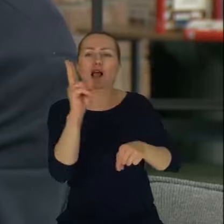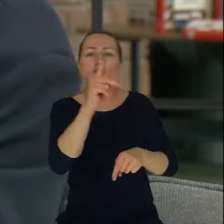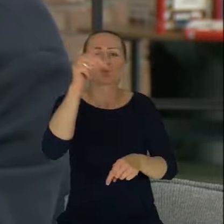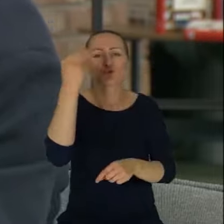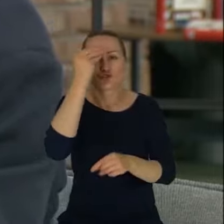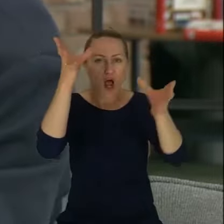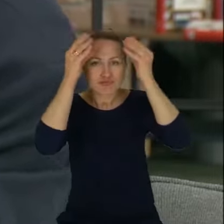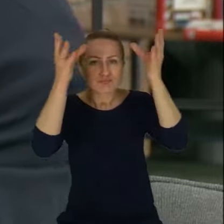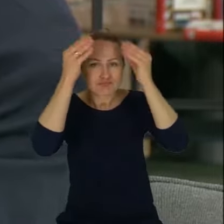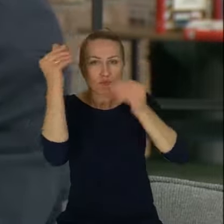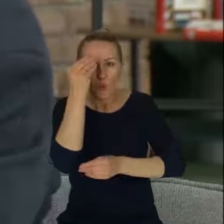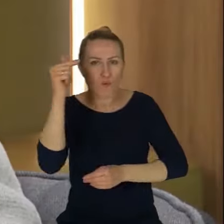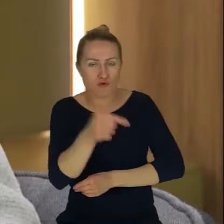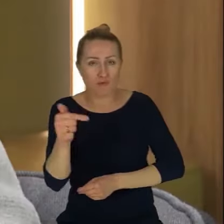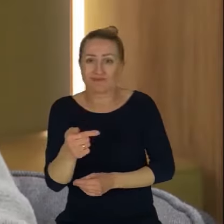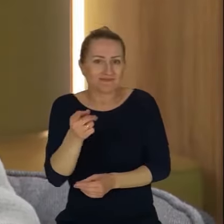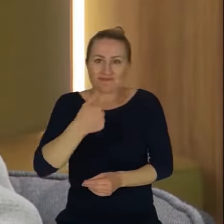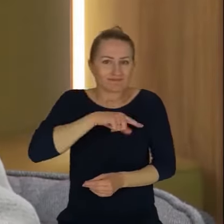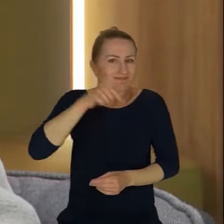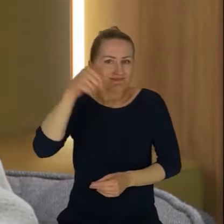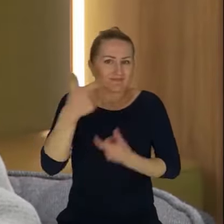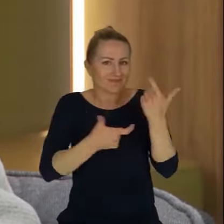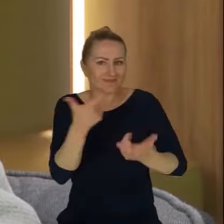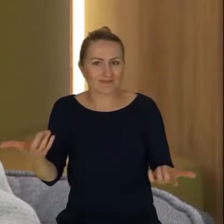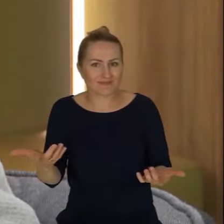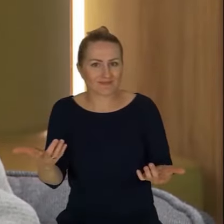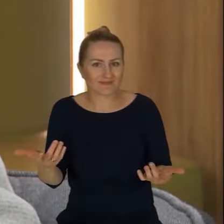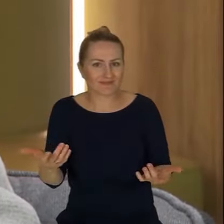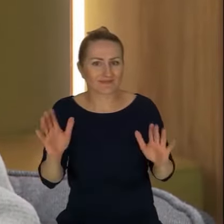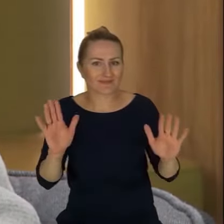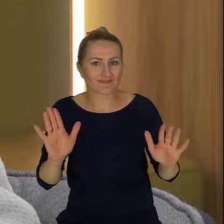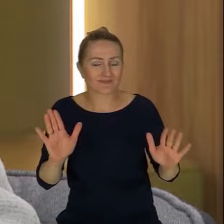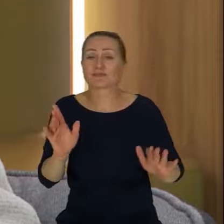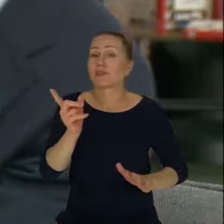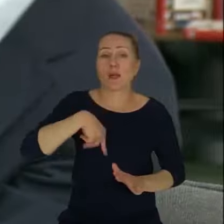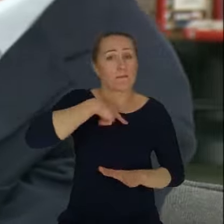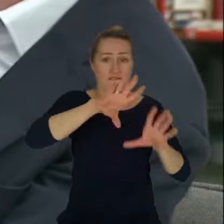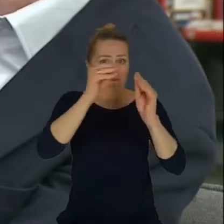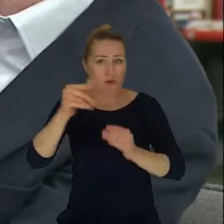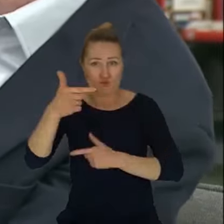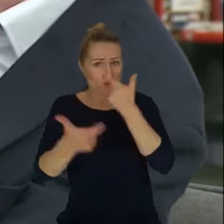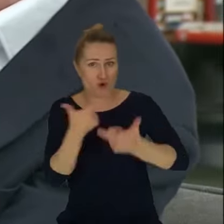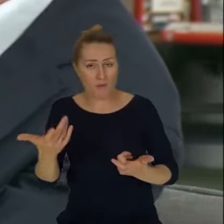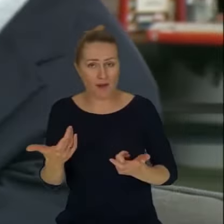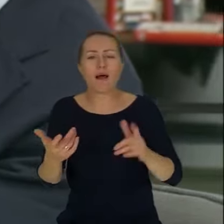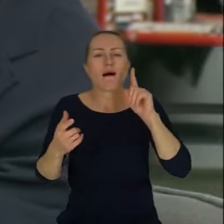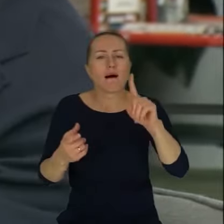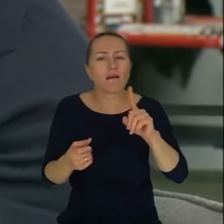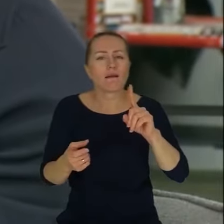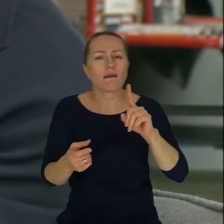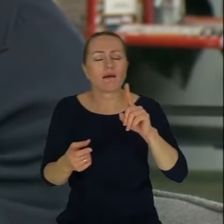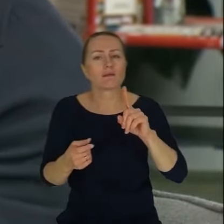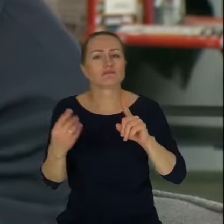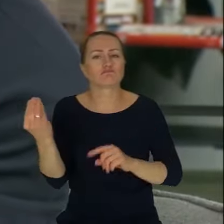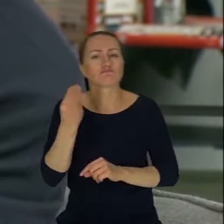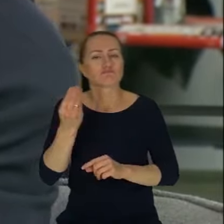I to musimy to zrobić. Nie, czy bez wątpienia musimy to, a przepraszam, tak, że wszyscy musimy to zrobić, Tylko, że jest jeszcze jednak, jest pewien system,